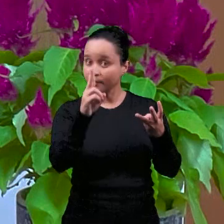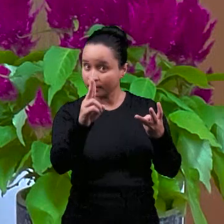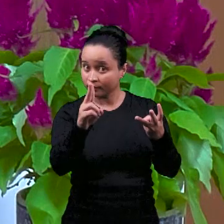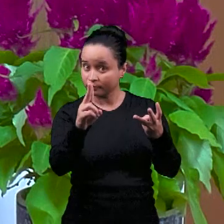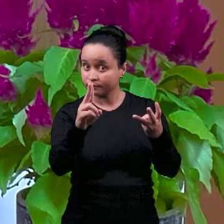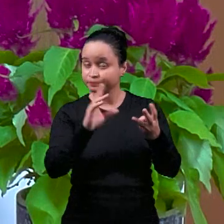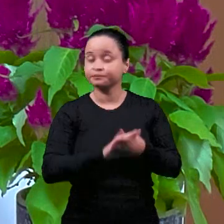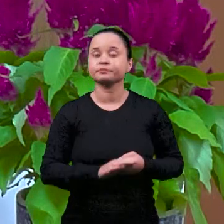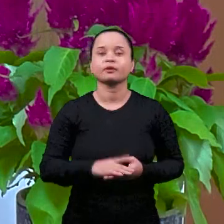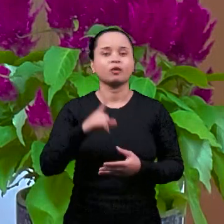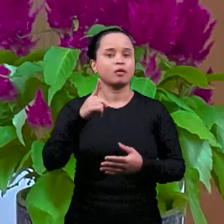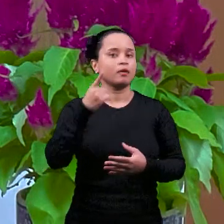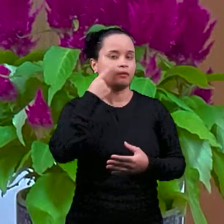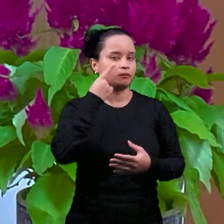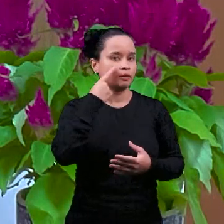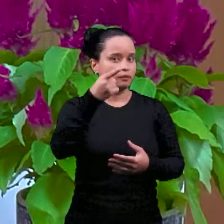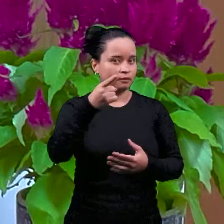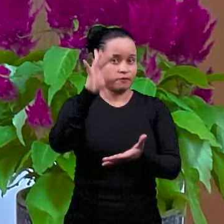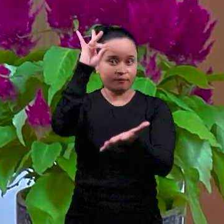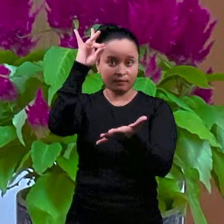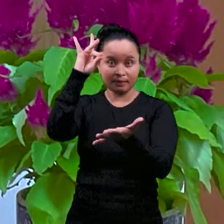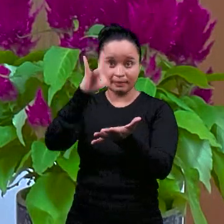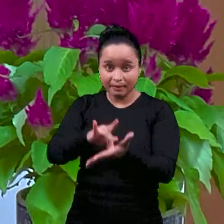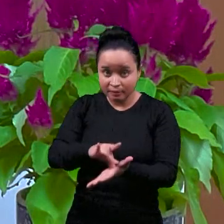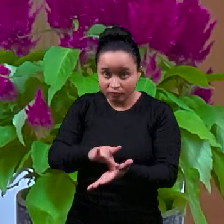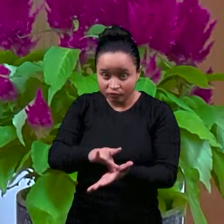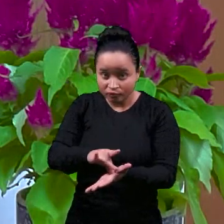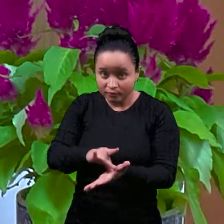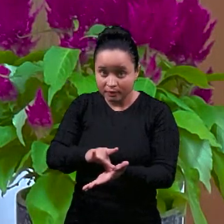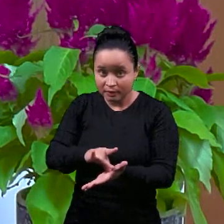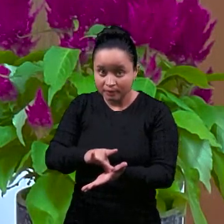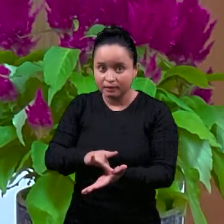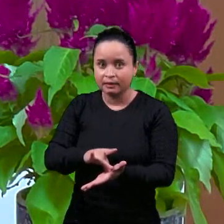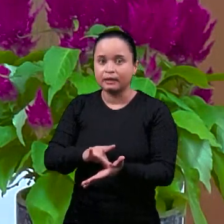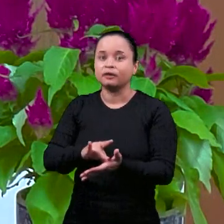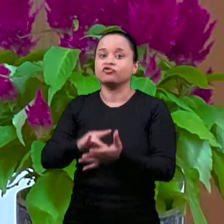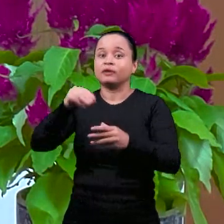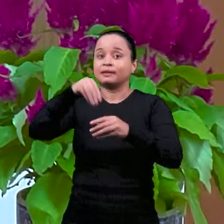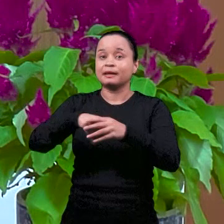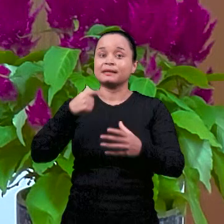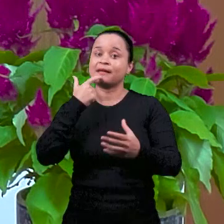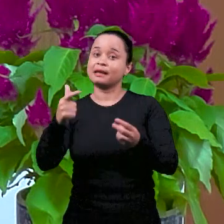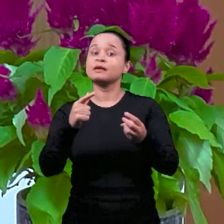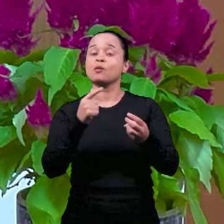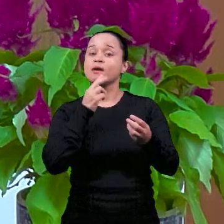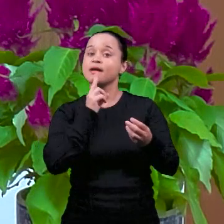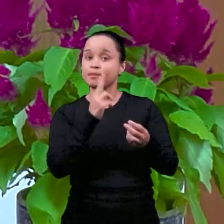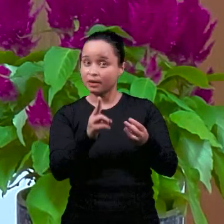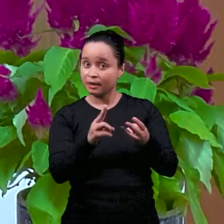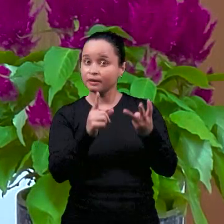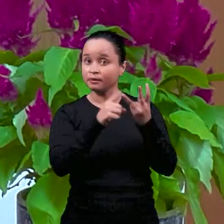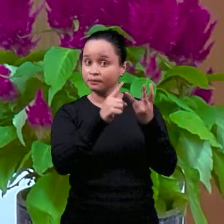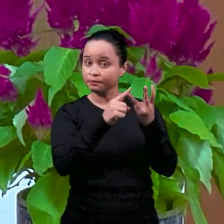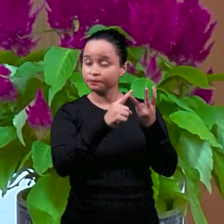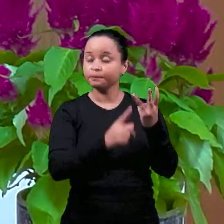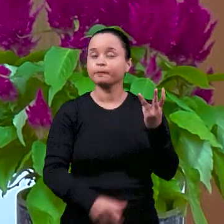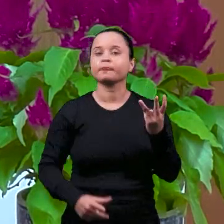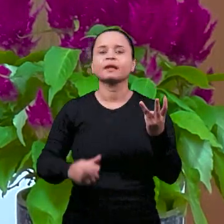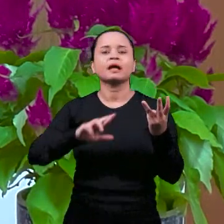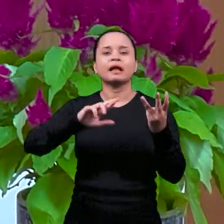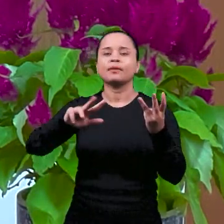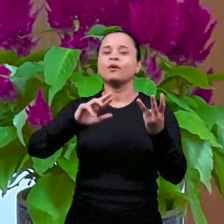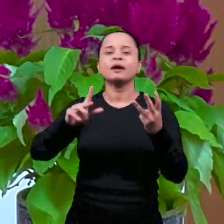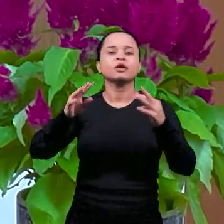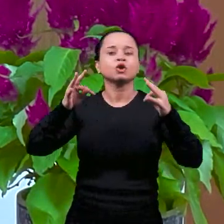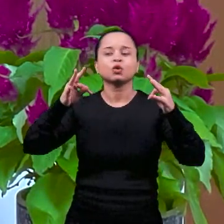возлюбленные, истина, определенная в иврите, она была